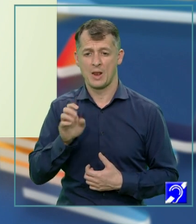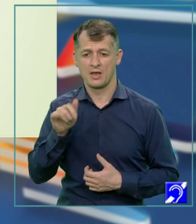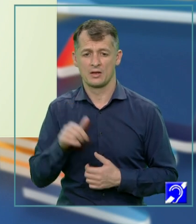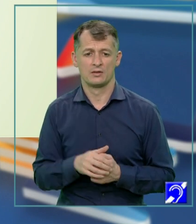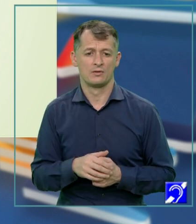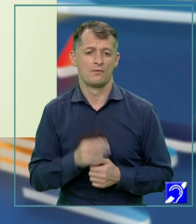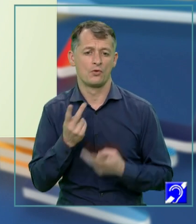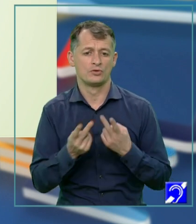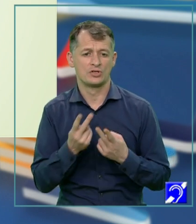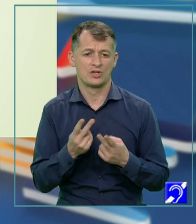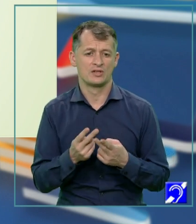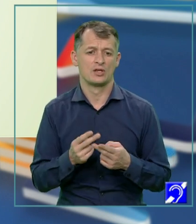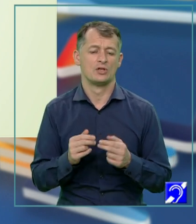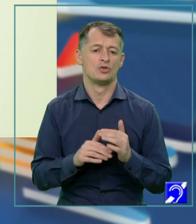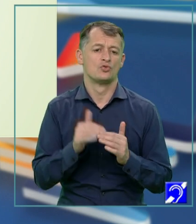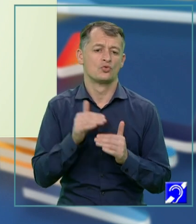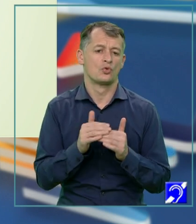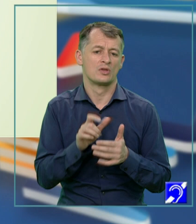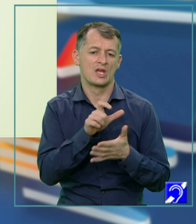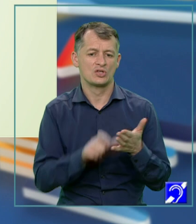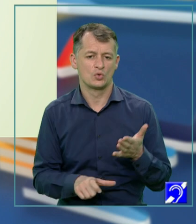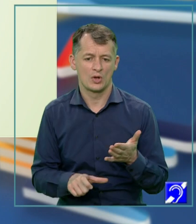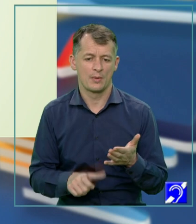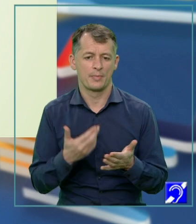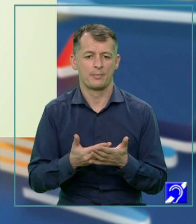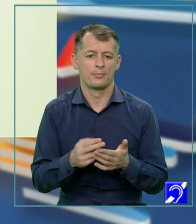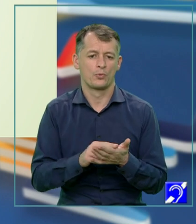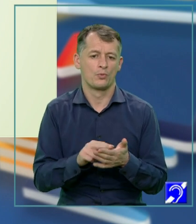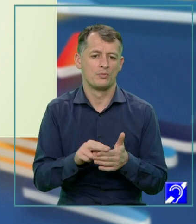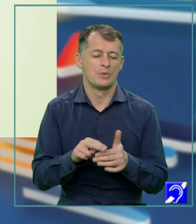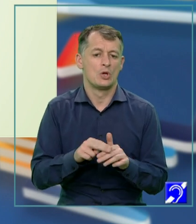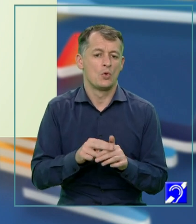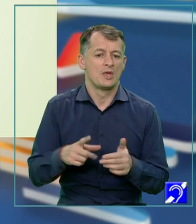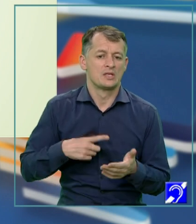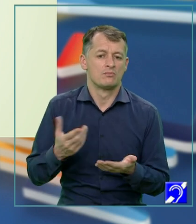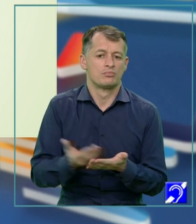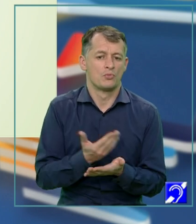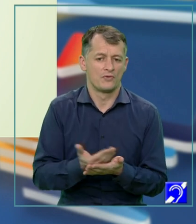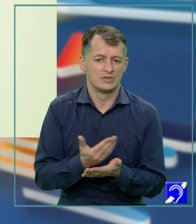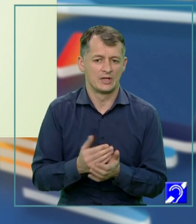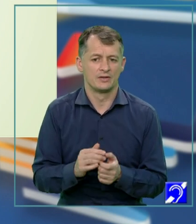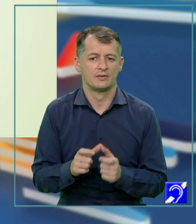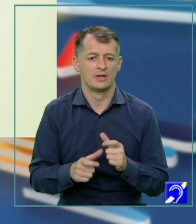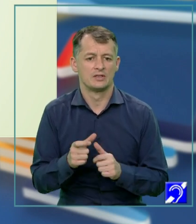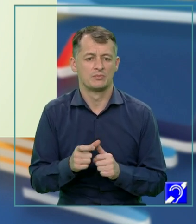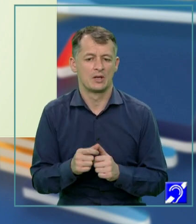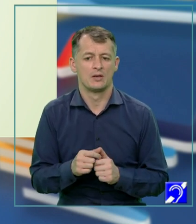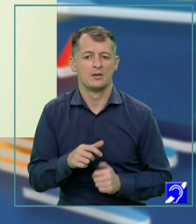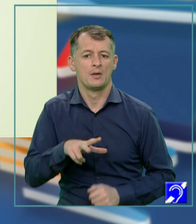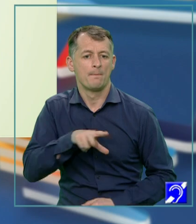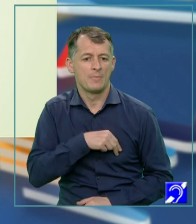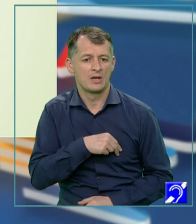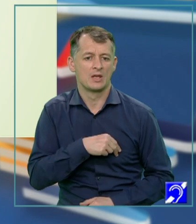narațiunea și descrierea, menite să-i contureze viziunea proprie despre relația dintre personaj și actor. Despre ierarhia autor